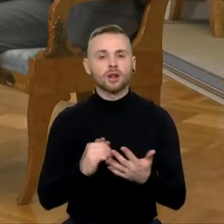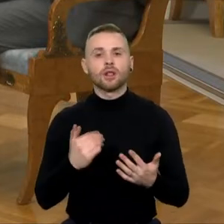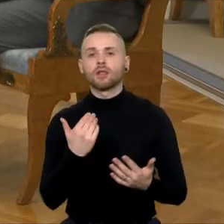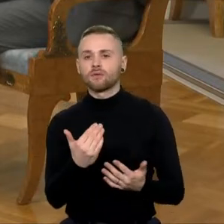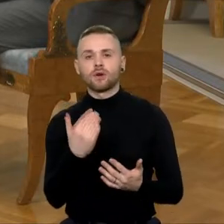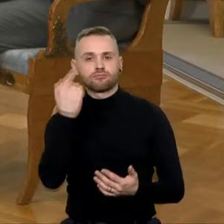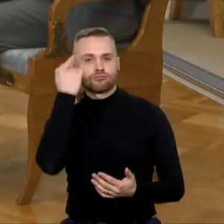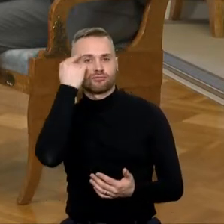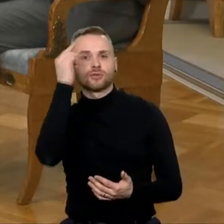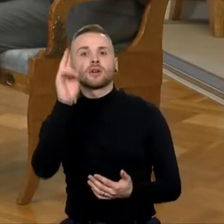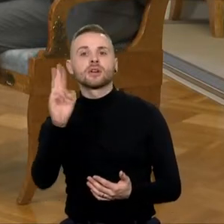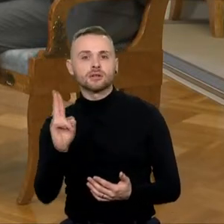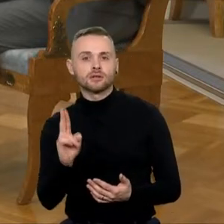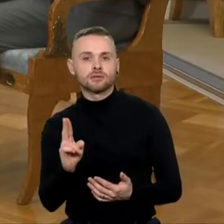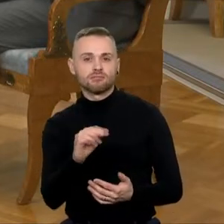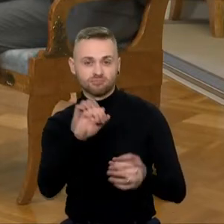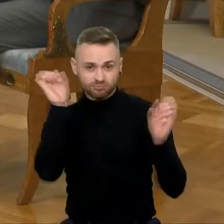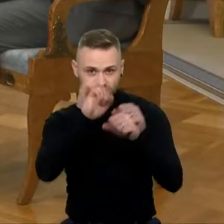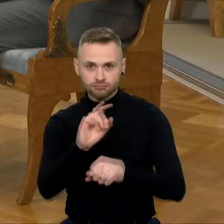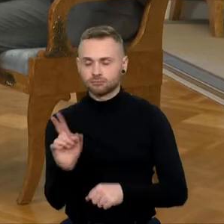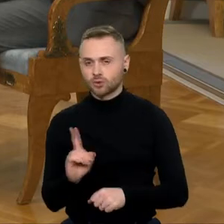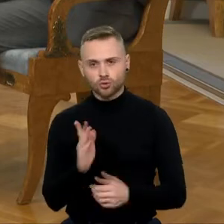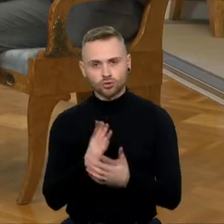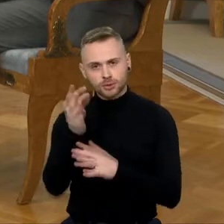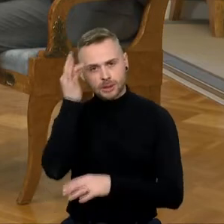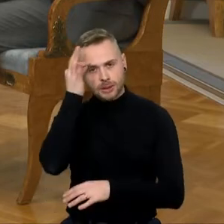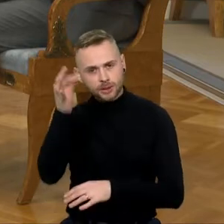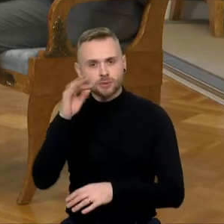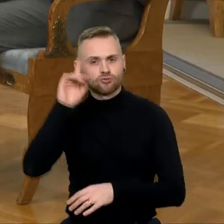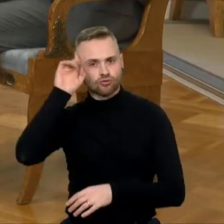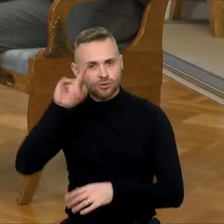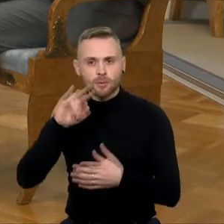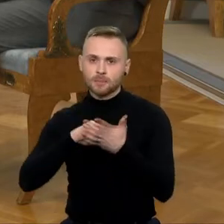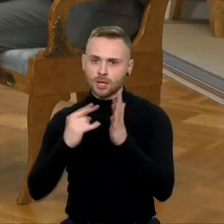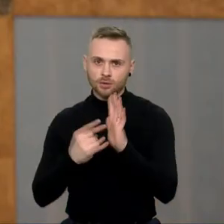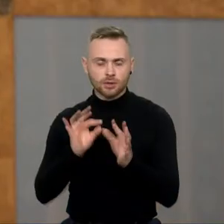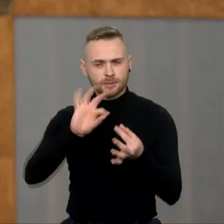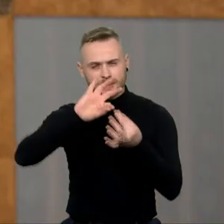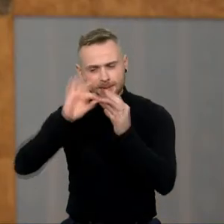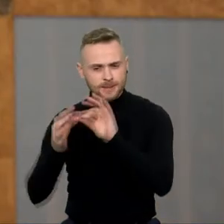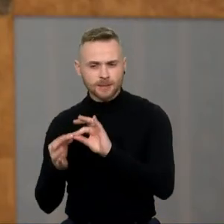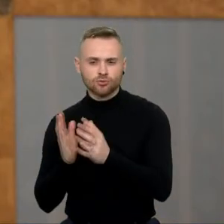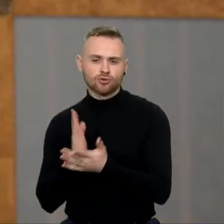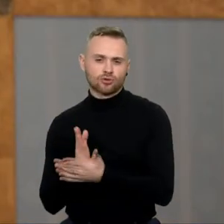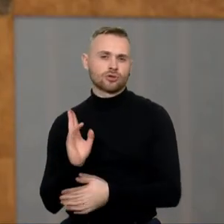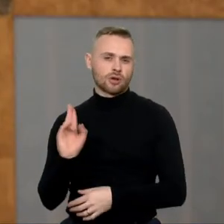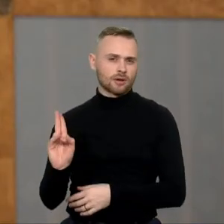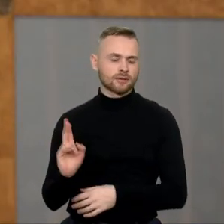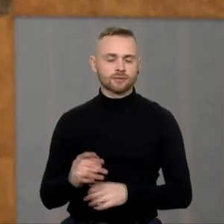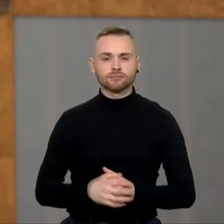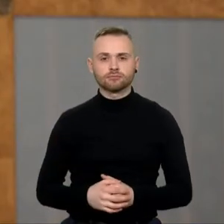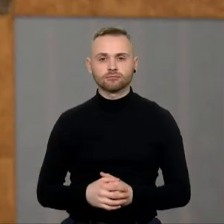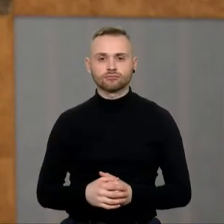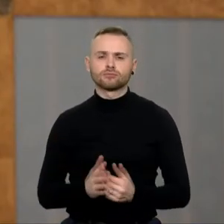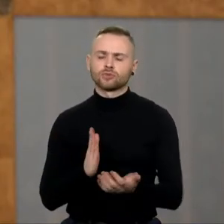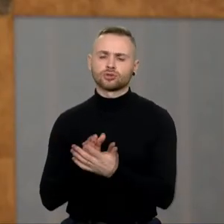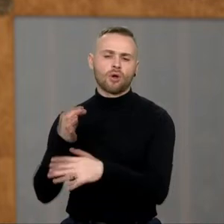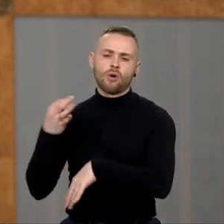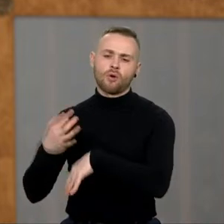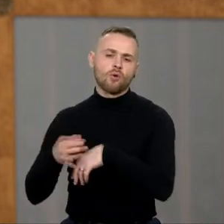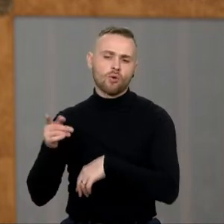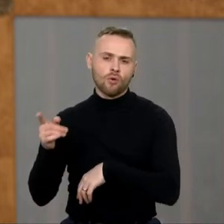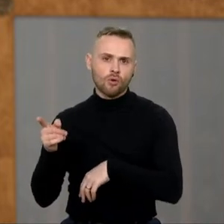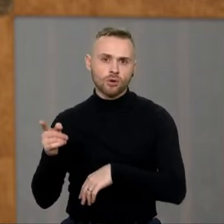incidentų, kuris rodo, kad tai yra samoninga, kriptinga ir planuojama akcija. Todėl be abejo tarnybos